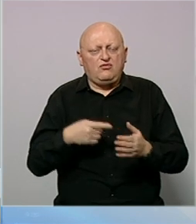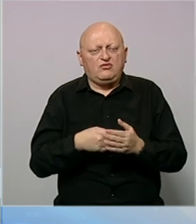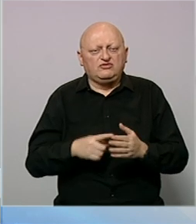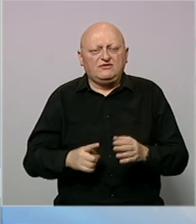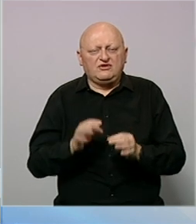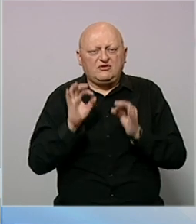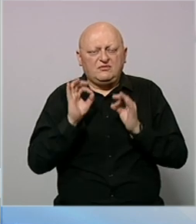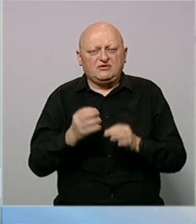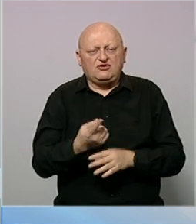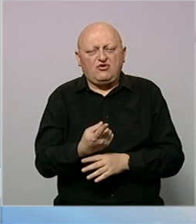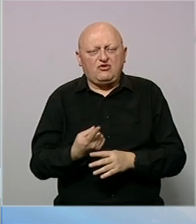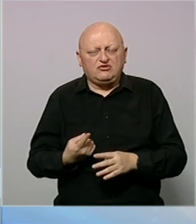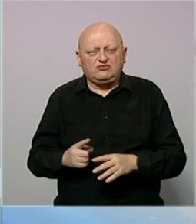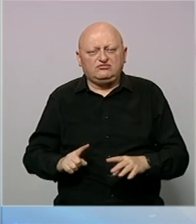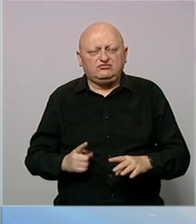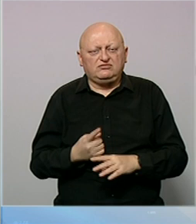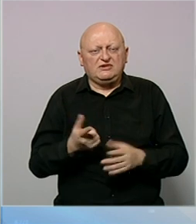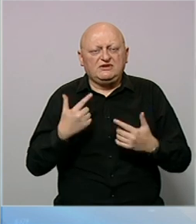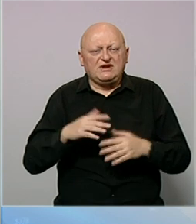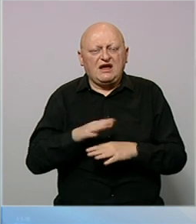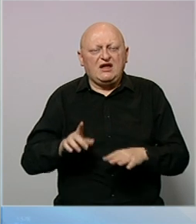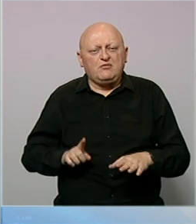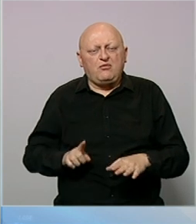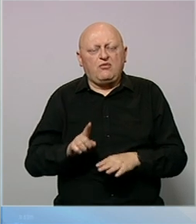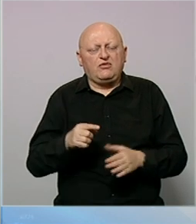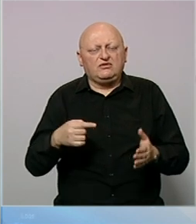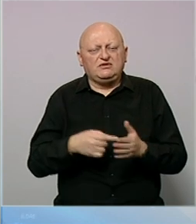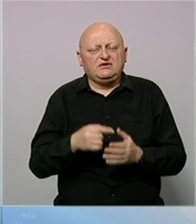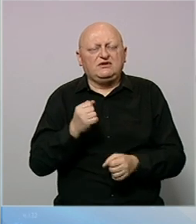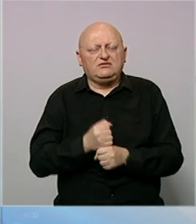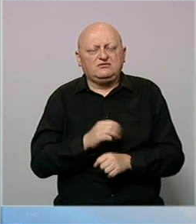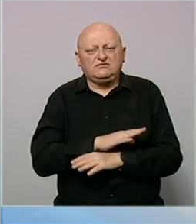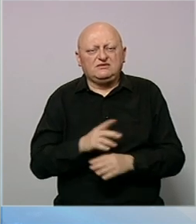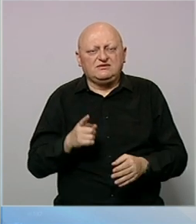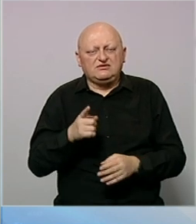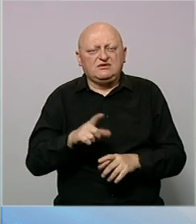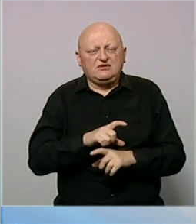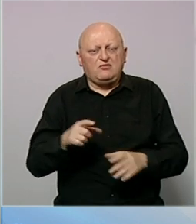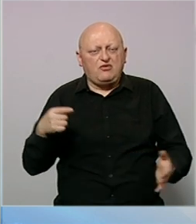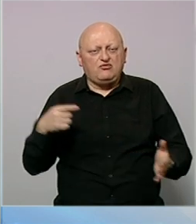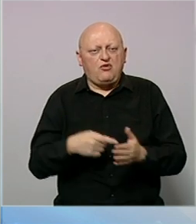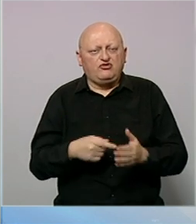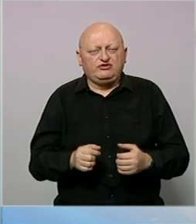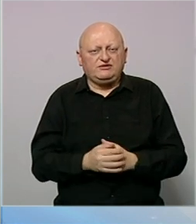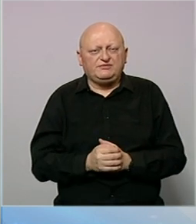visokopreciznim oružjem dugog tome taj iz zraka i mora. Cilj je postignut, svi ciljani objekti su pogođeni.